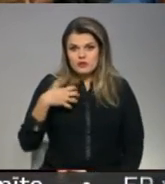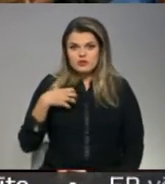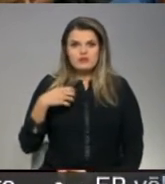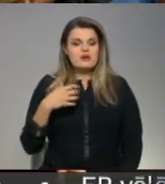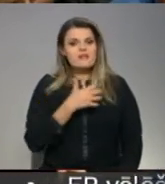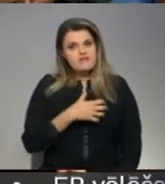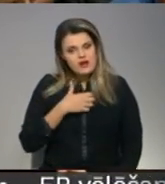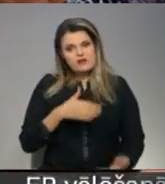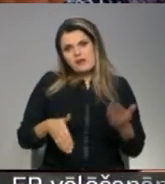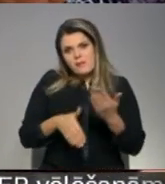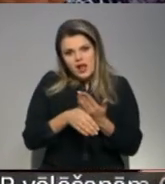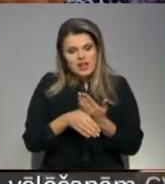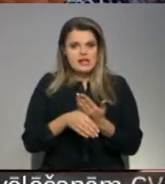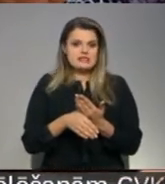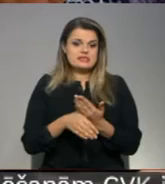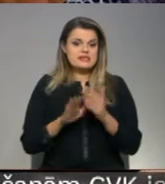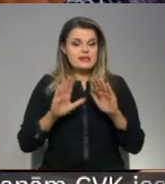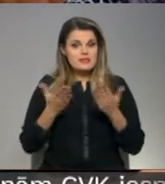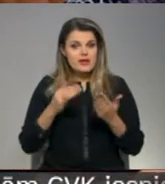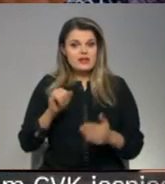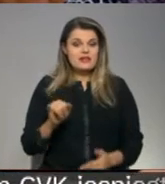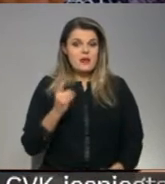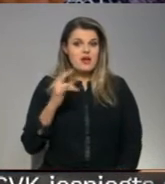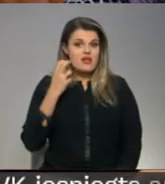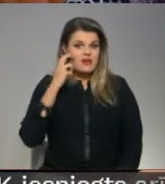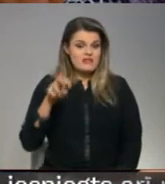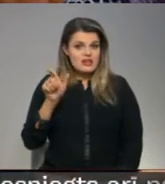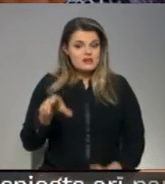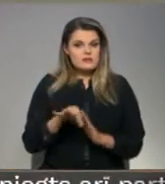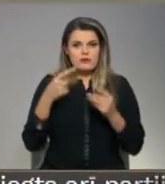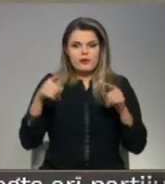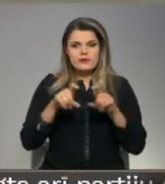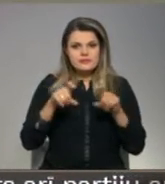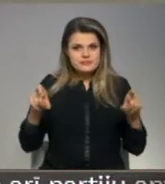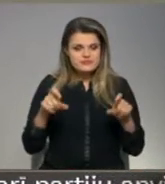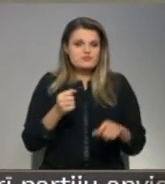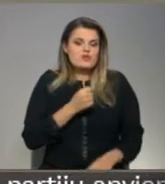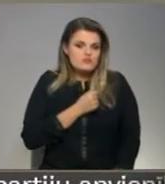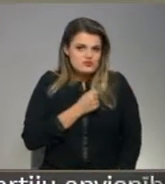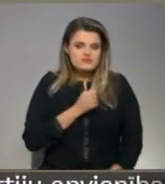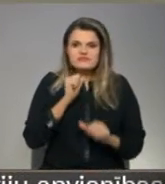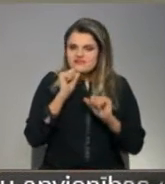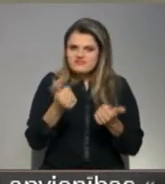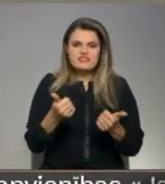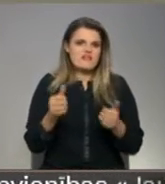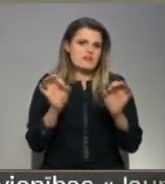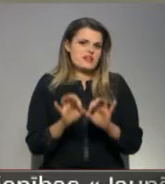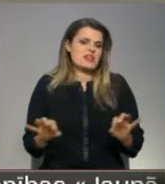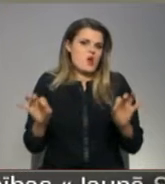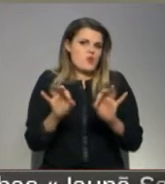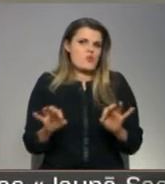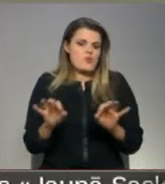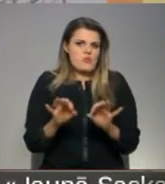iespējas ir jānodrošina, bet ja bērnu vecāki izvēlēsies citas skolas, mēs, diemžēl, nevarēsim neko